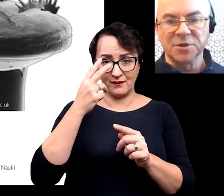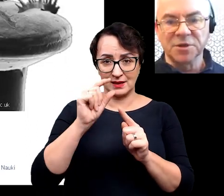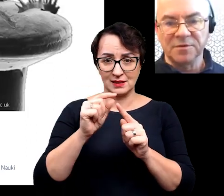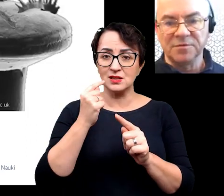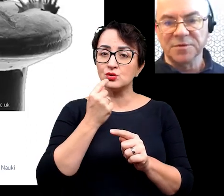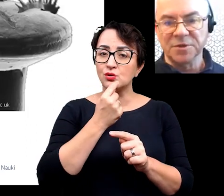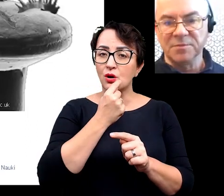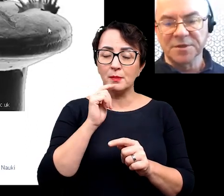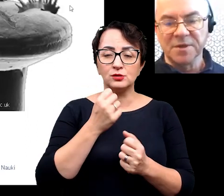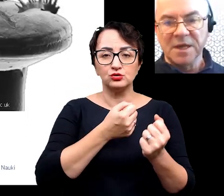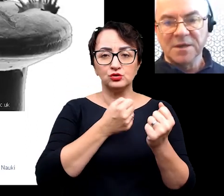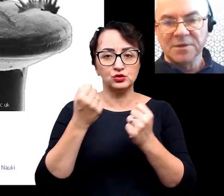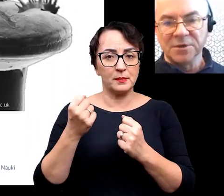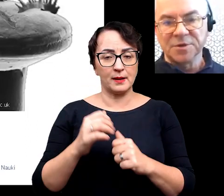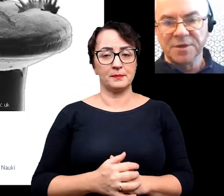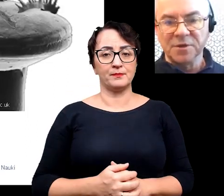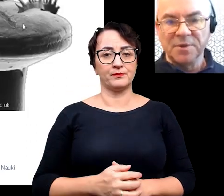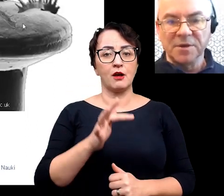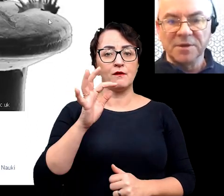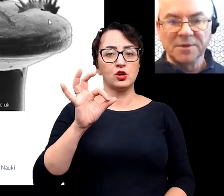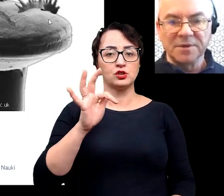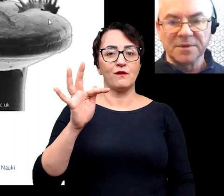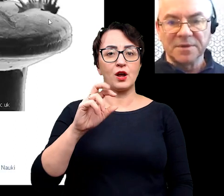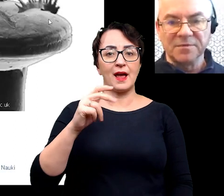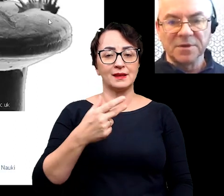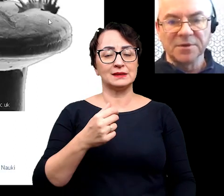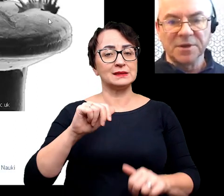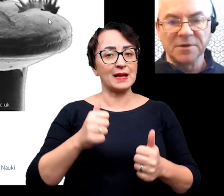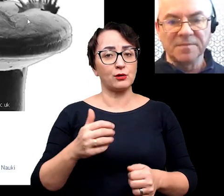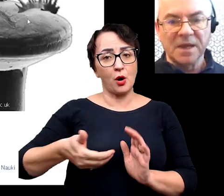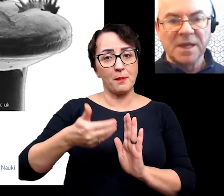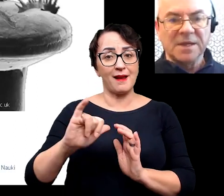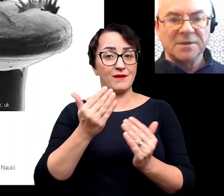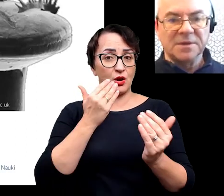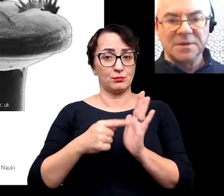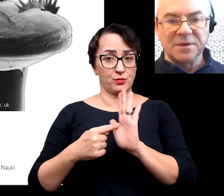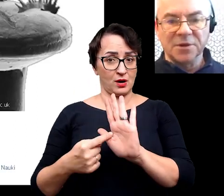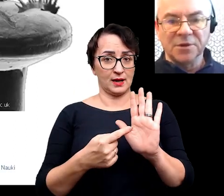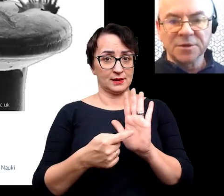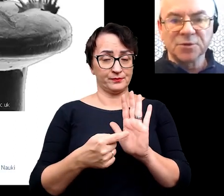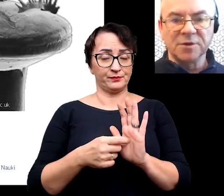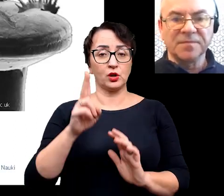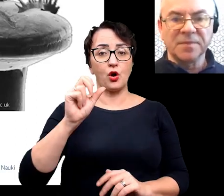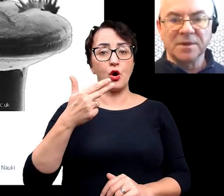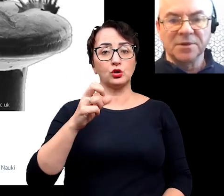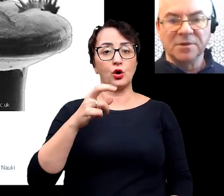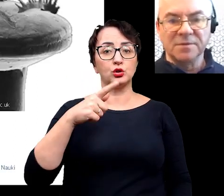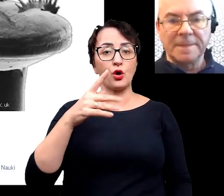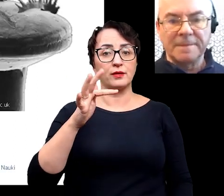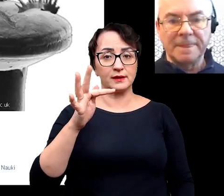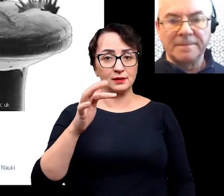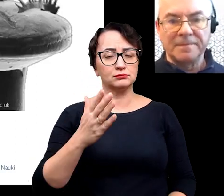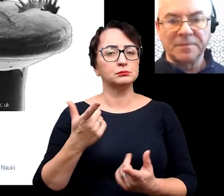fusforanowe ząbki, czyli zachowujące się bardzo dobrze w stanie kopalnym, wyglądają. Konodonty służą